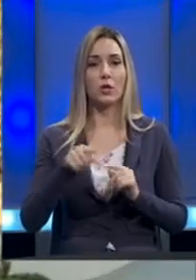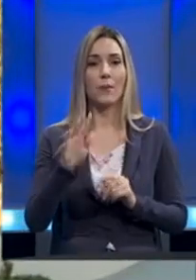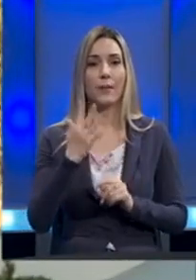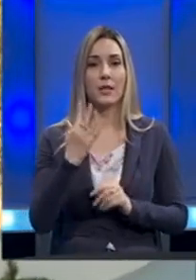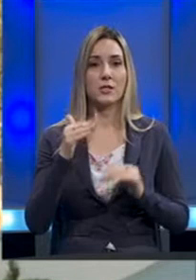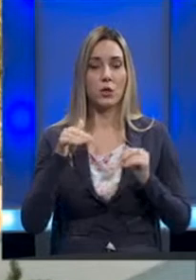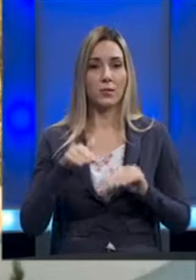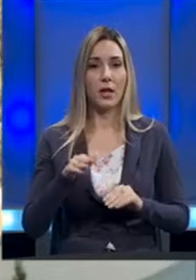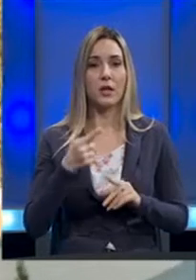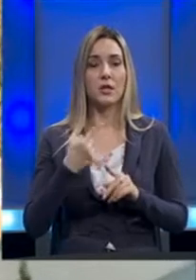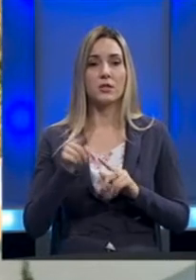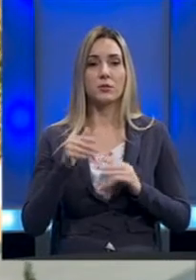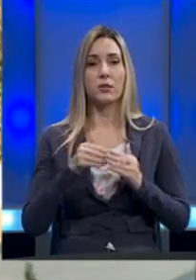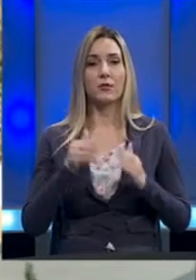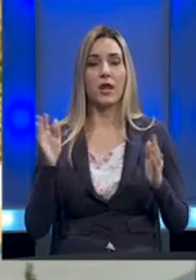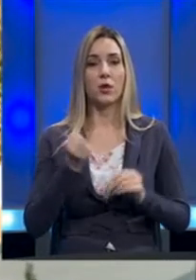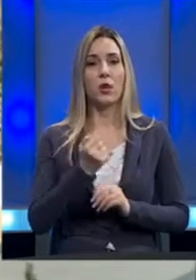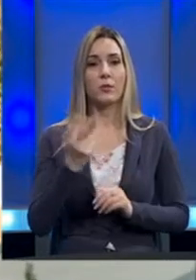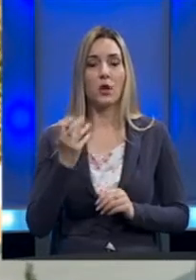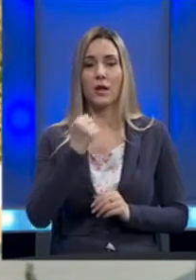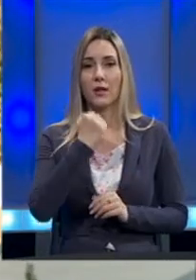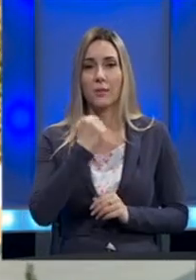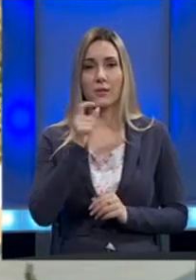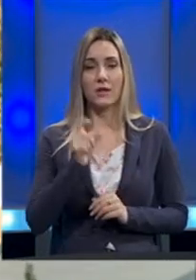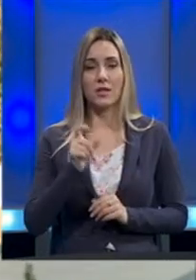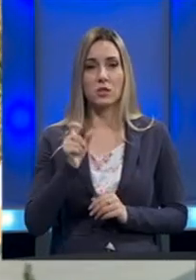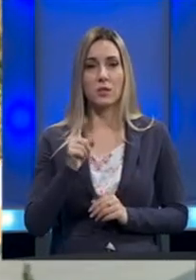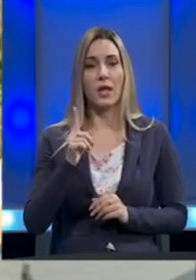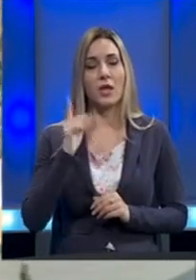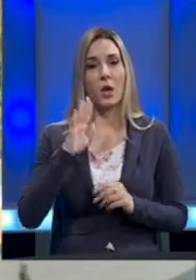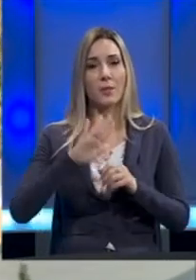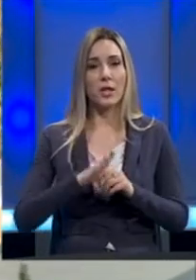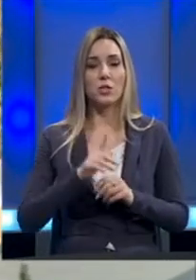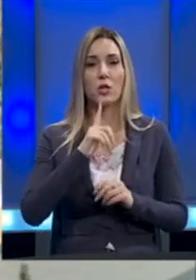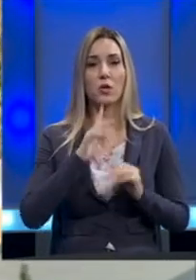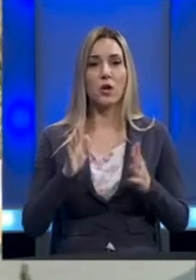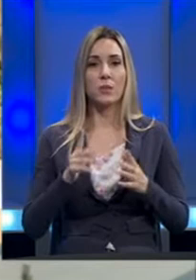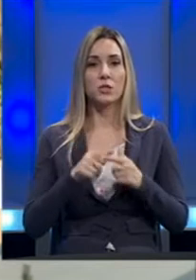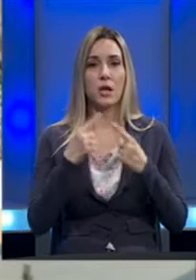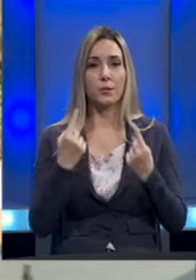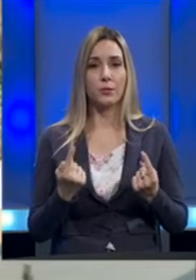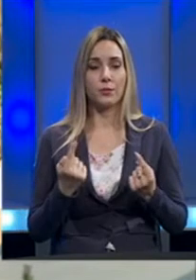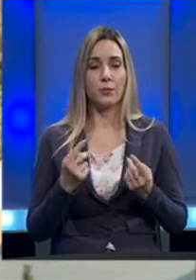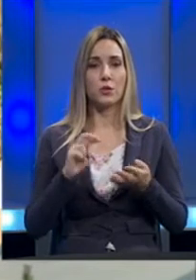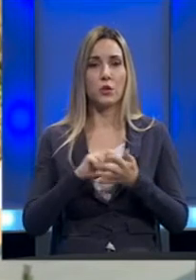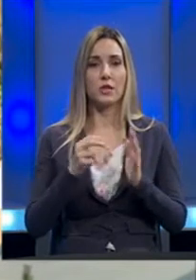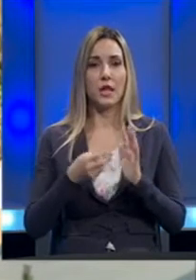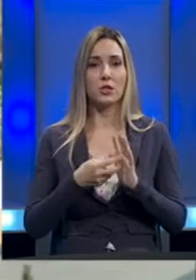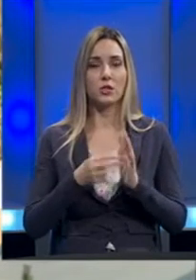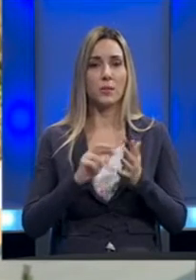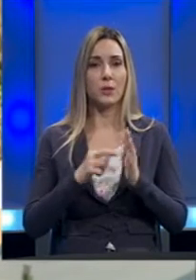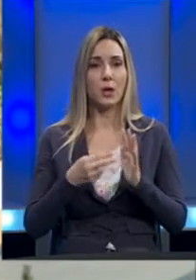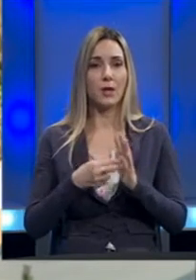maja upravo iz velikog broja privrednih subjekata i opterećenja koji možda postoji tehnički problema u samim